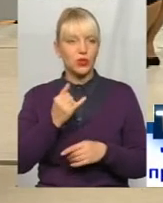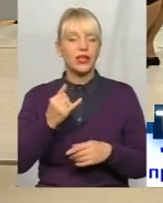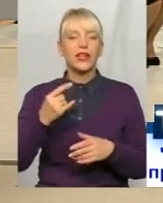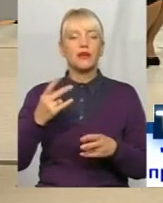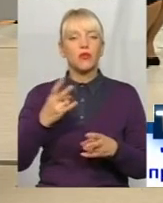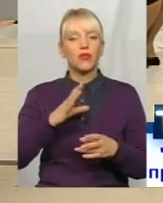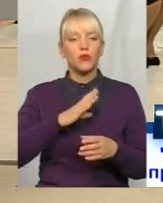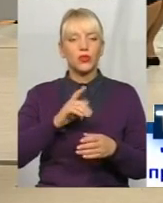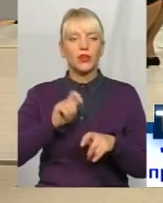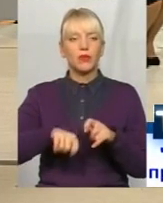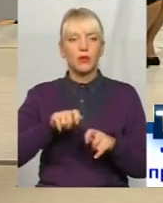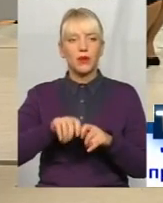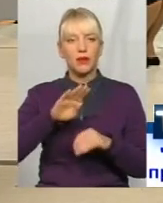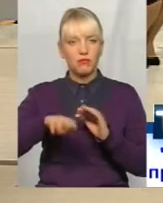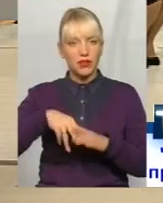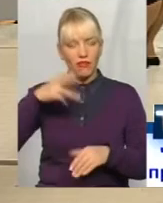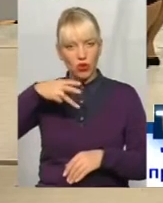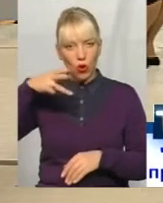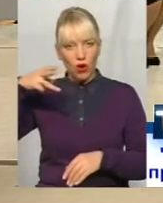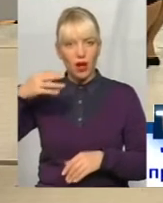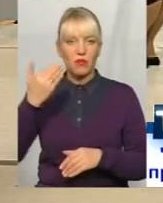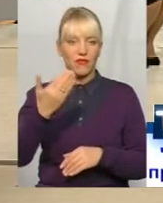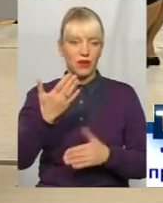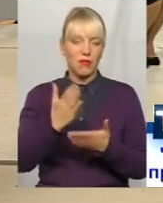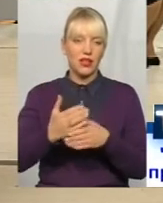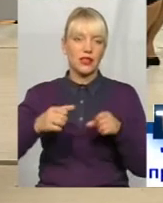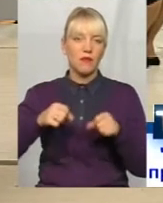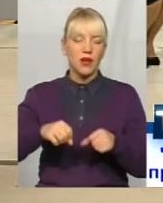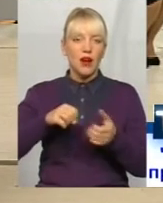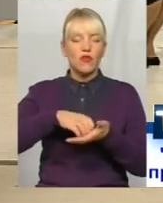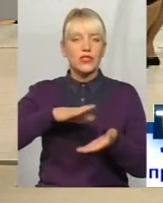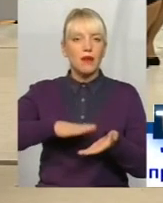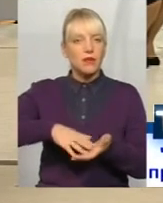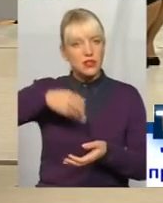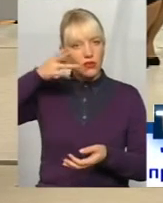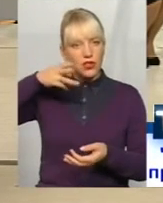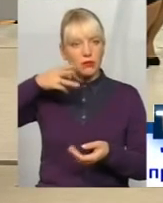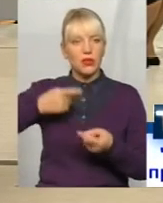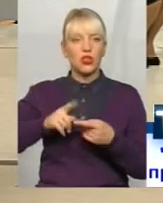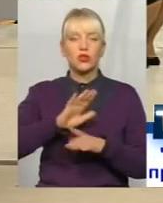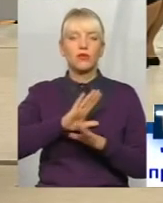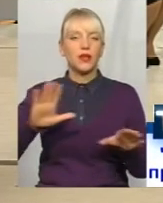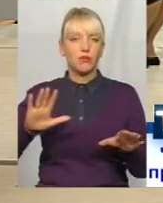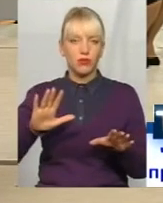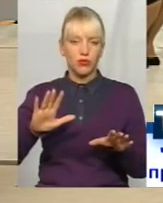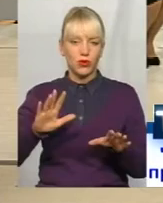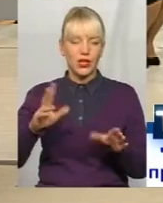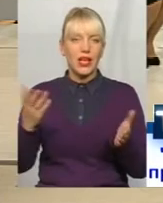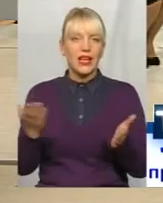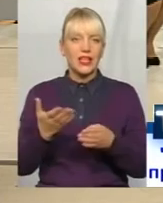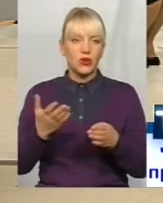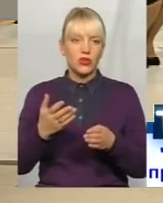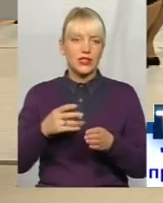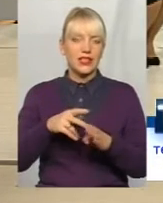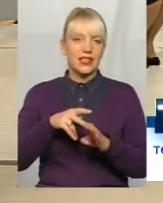мають бути перевірки під відеокамери. Ви так само, як підприємці, маєте право записувати, перевіряючи, щоб не було перегибу і тиску на